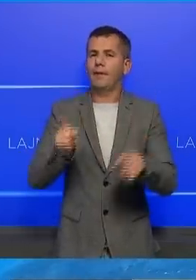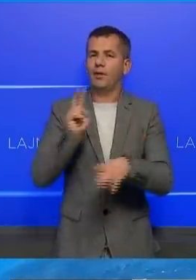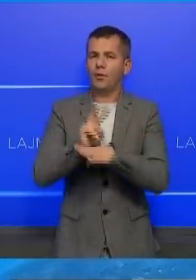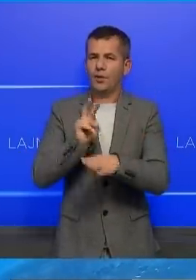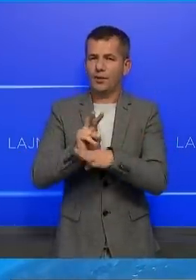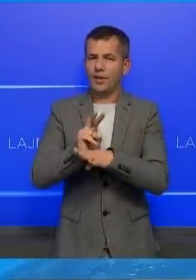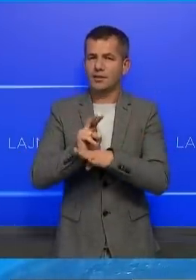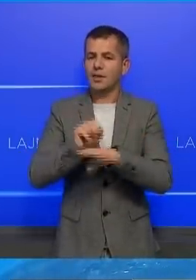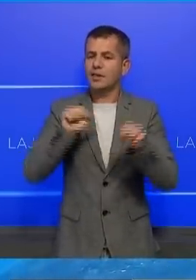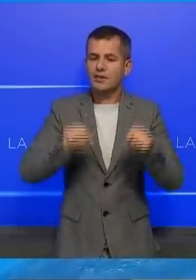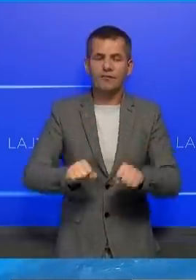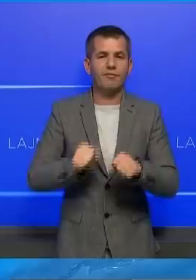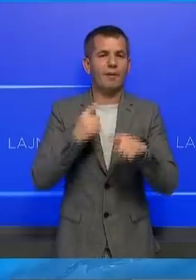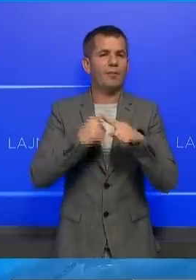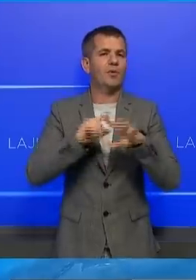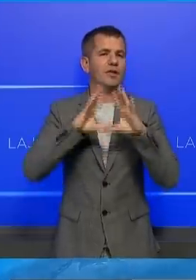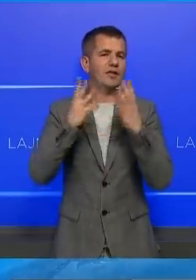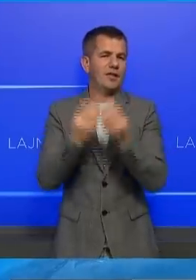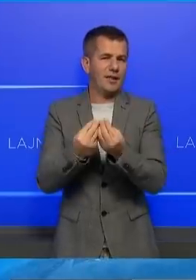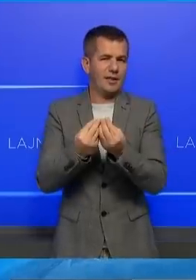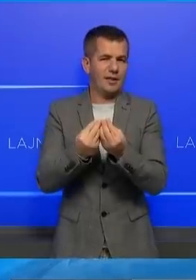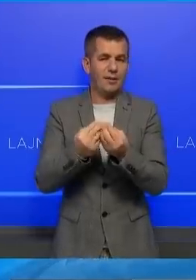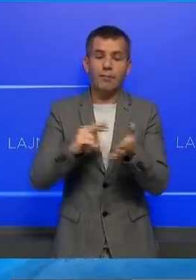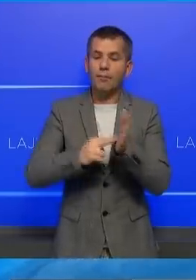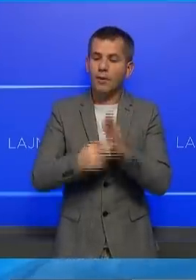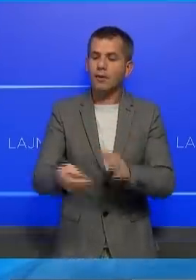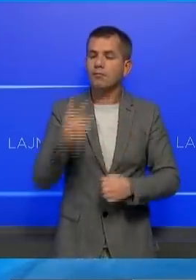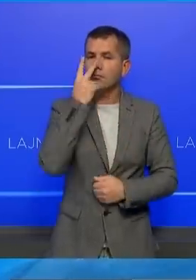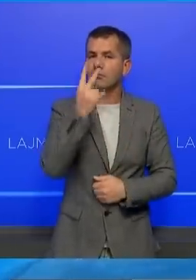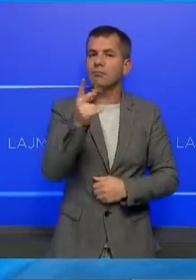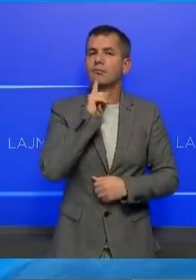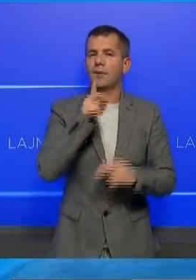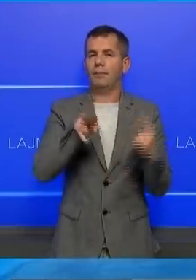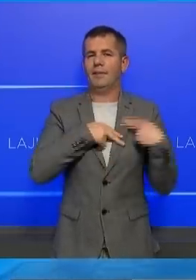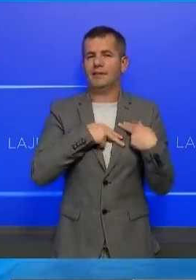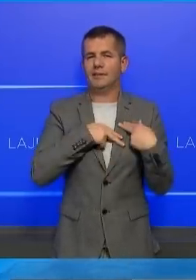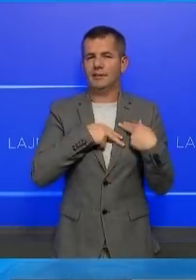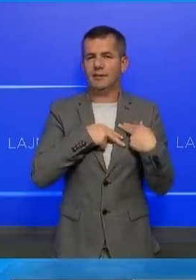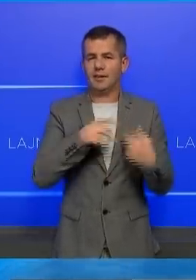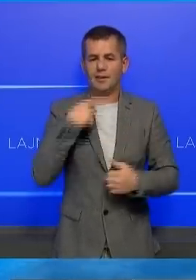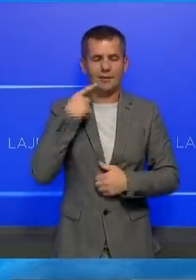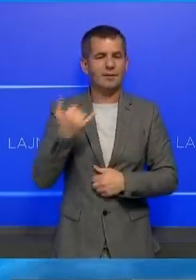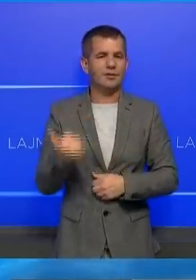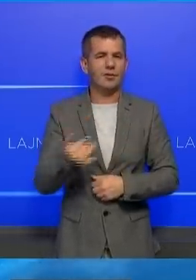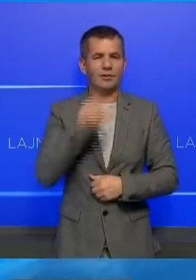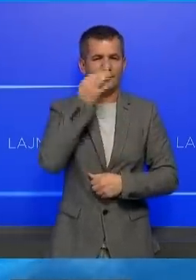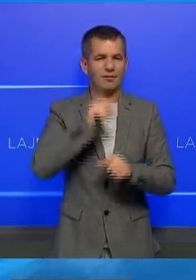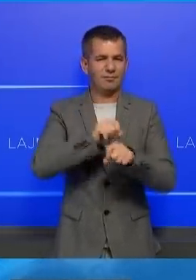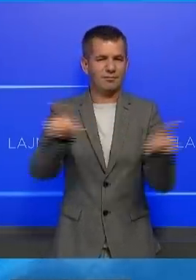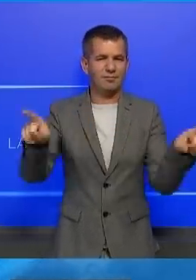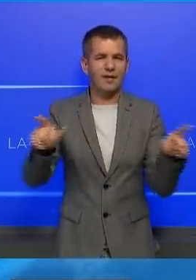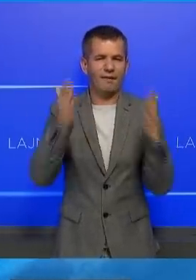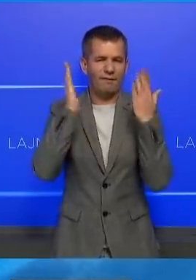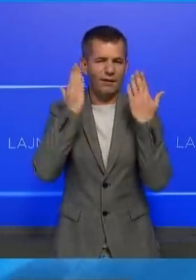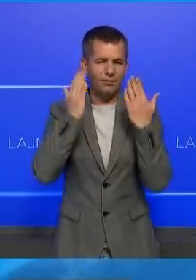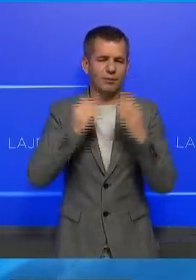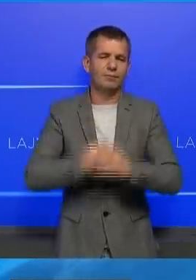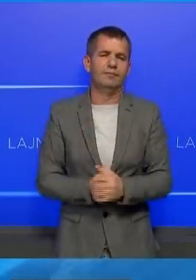pushtet, ashtu dhe në opozit. Politikën duhet të ashojnë vetëm si përgjësi ka shkruar ndër të tjera Abdiqiku.